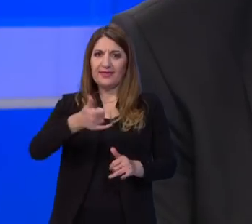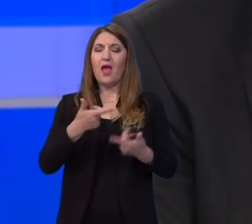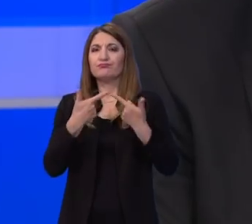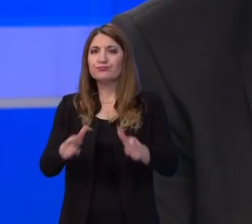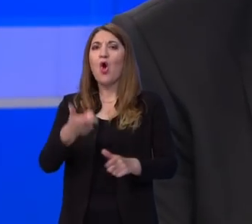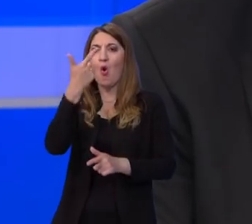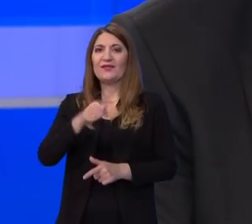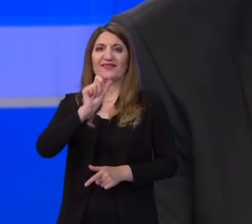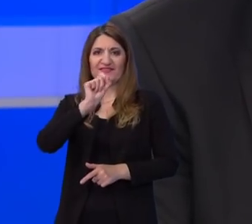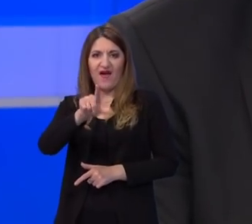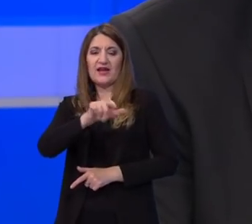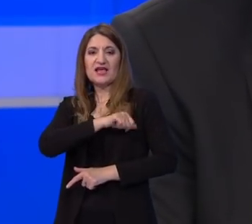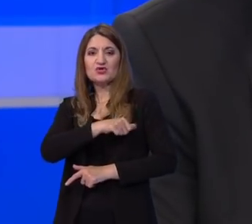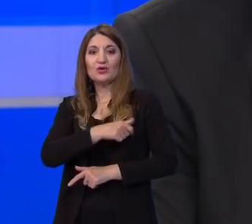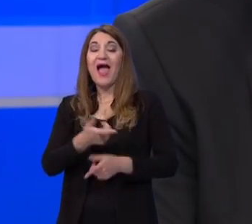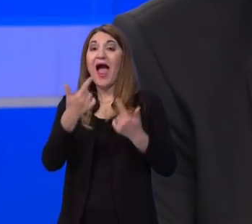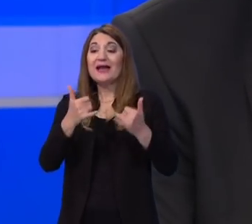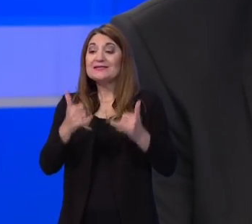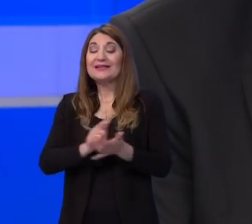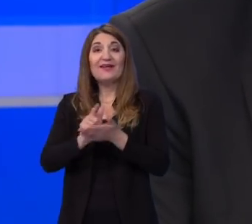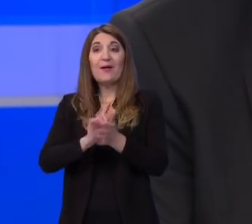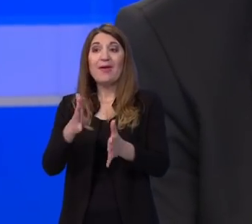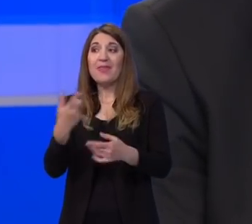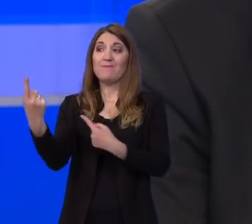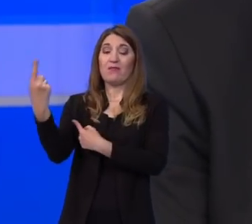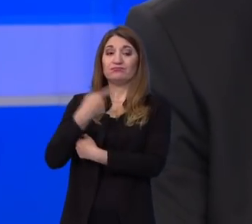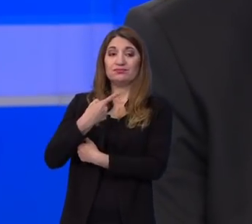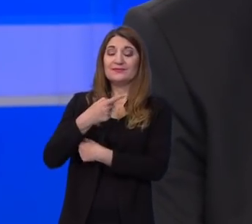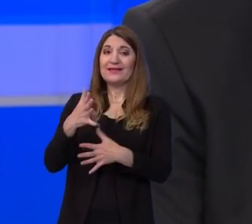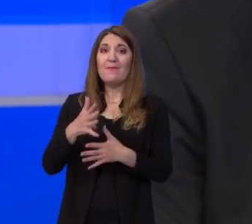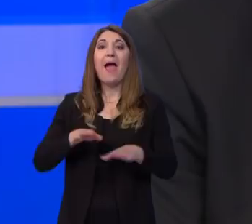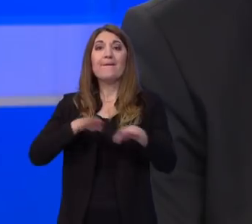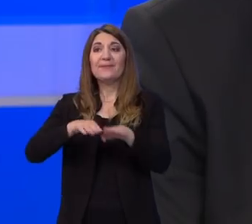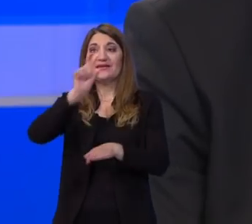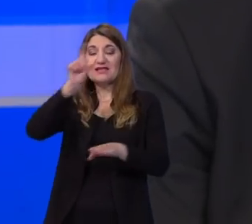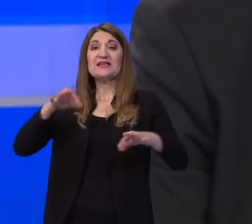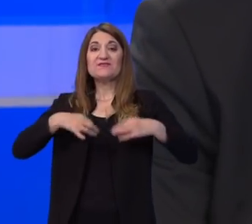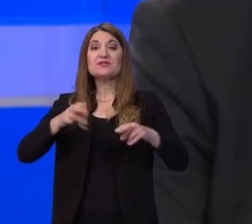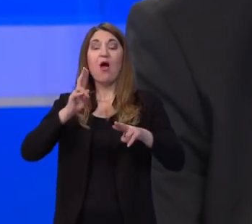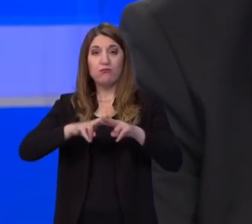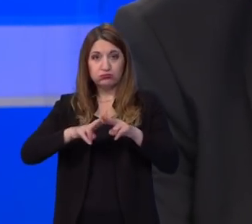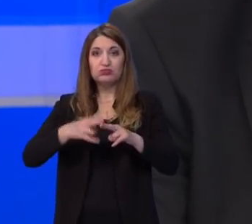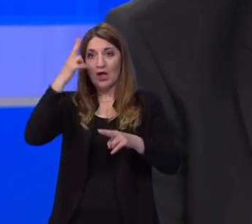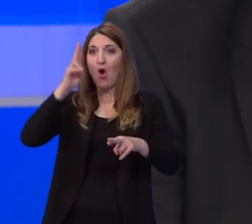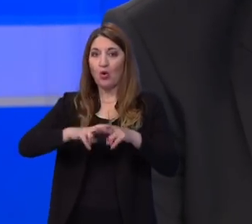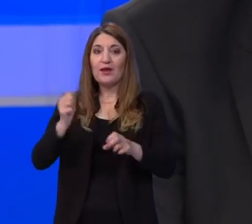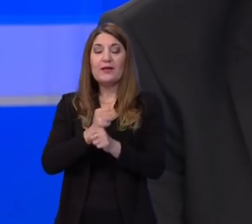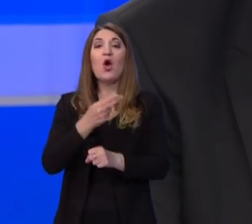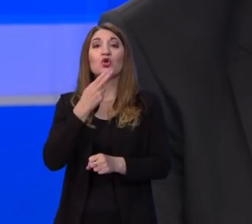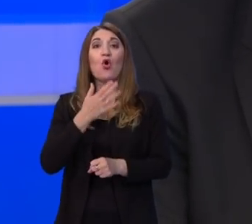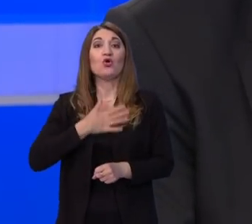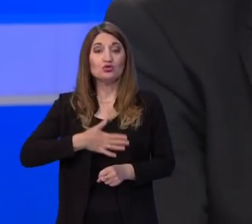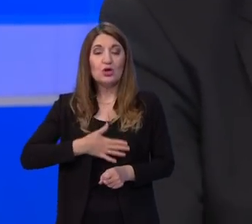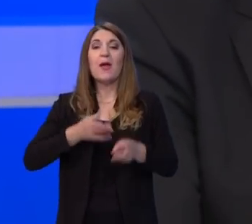dalje. Međutim, nema naredbe u ovom času i Ministarstvo zdravstva će donijeti neku odluku. Ko se želi, može naravno to